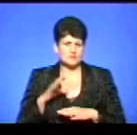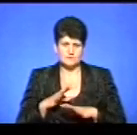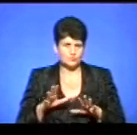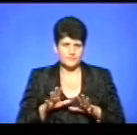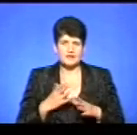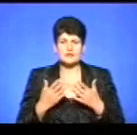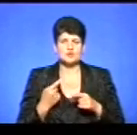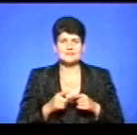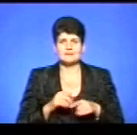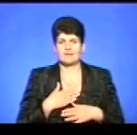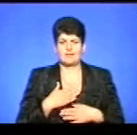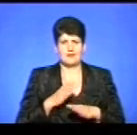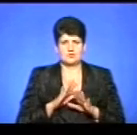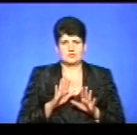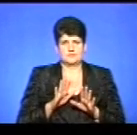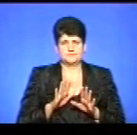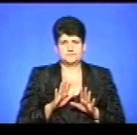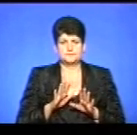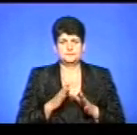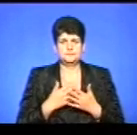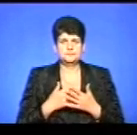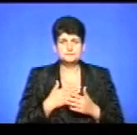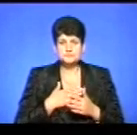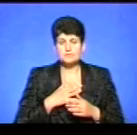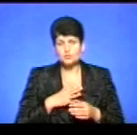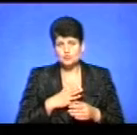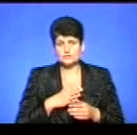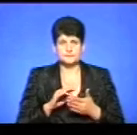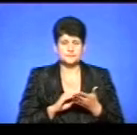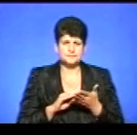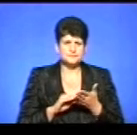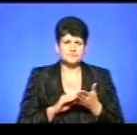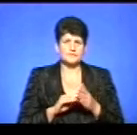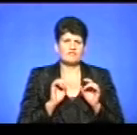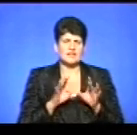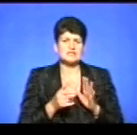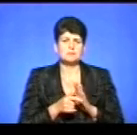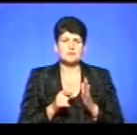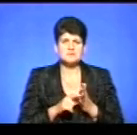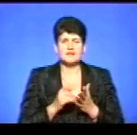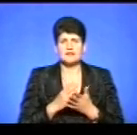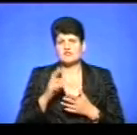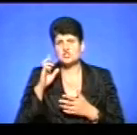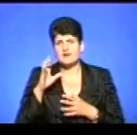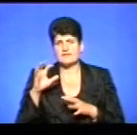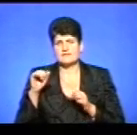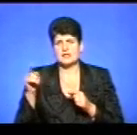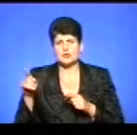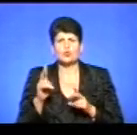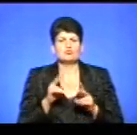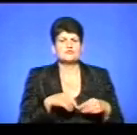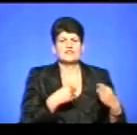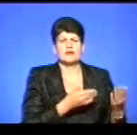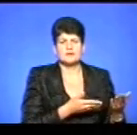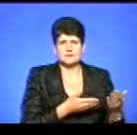якщо це не є наша компетенція, наприклад, у нас була петиція про те, що віддати якесь приміщення, яке знаходиться в державній власності, комусь там його